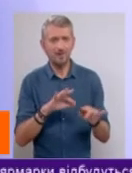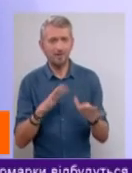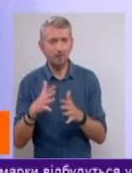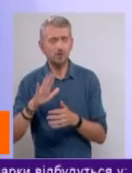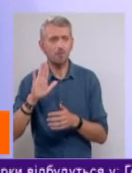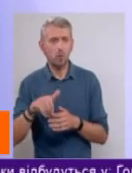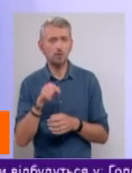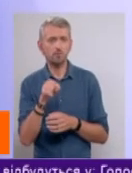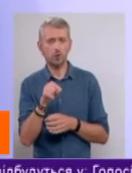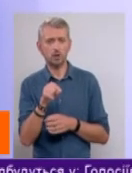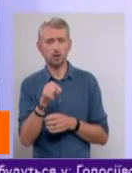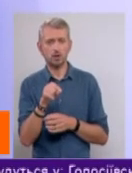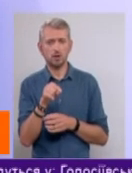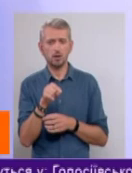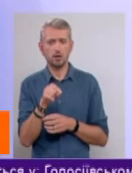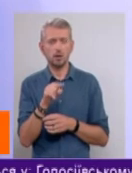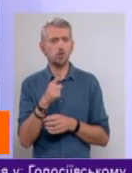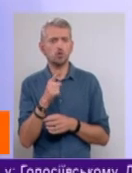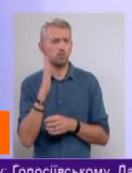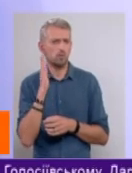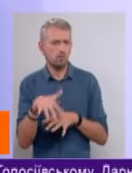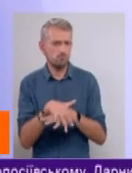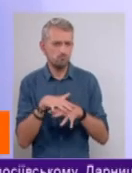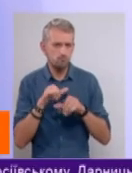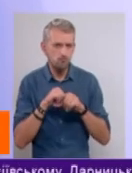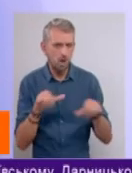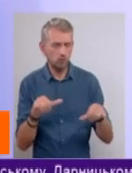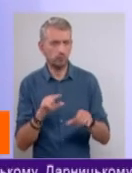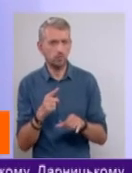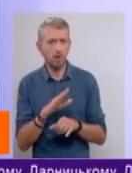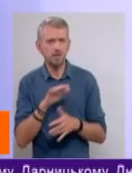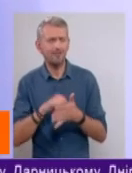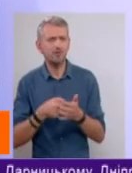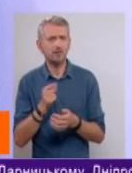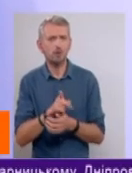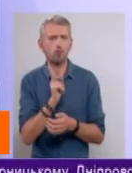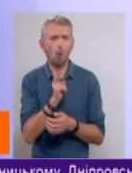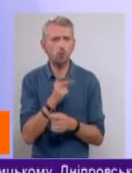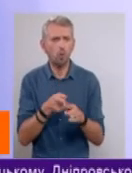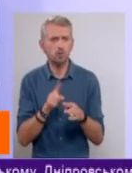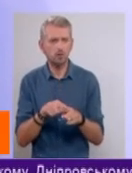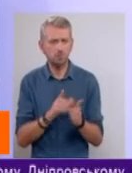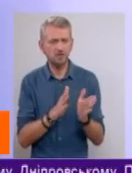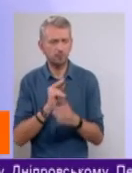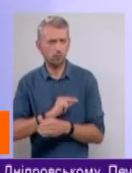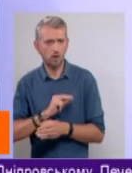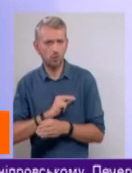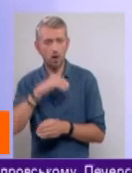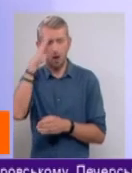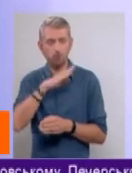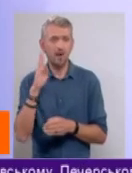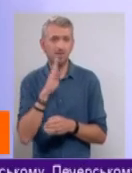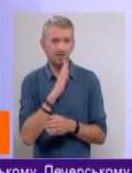вони стають чому масовими? Вони стають масовими не через те, що хтось над цим системом працює, а власне батьки